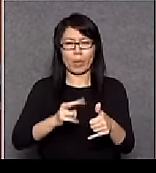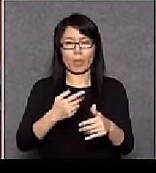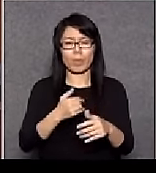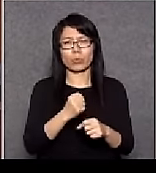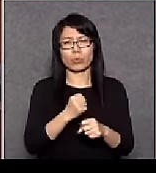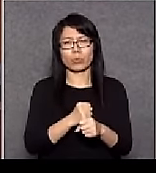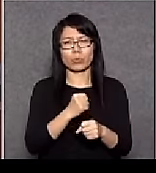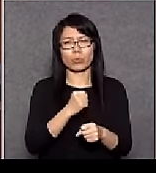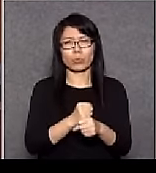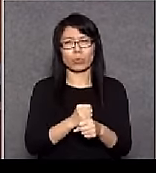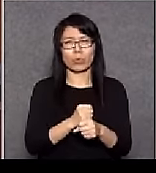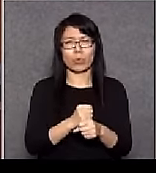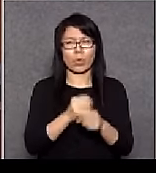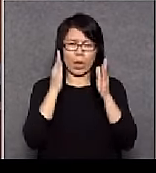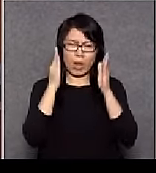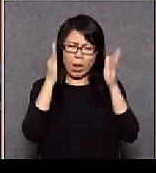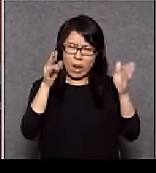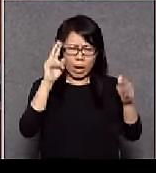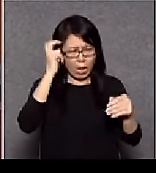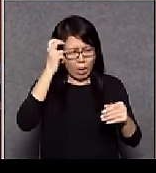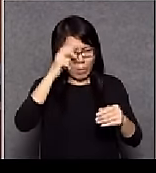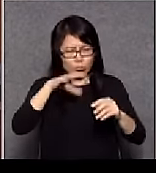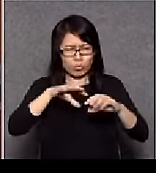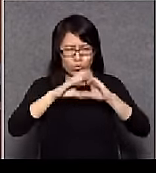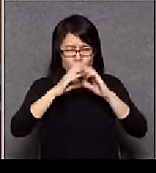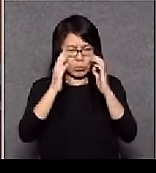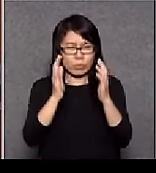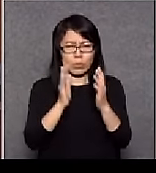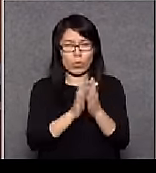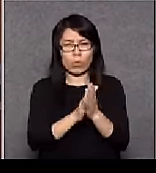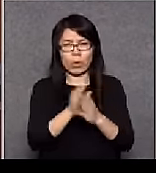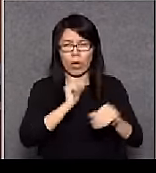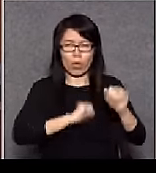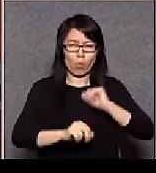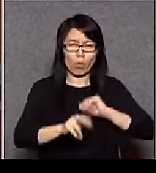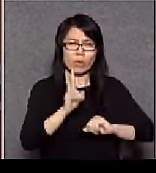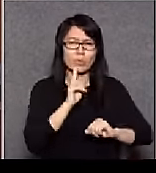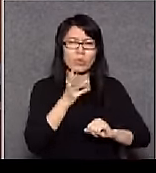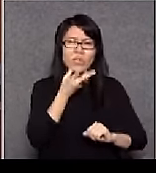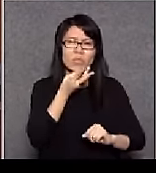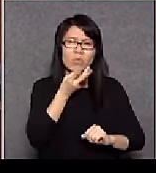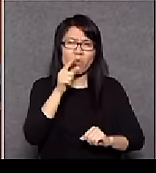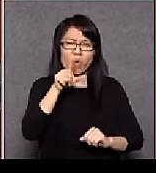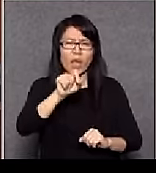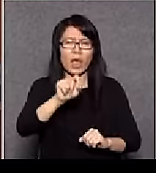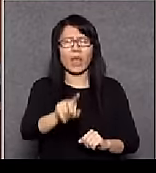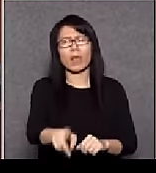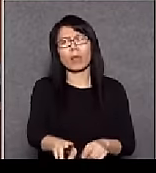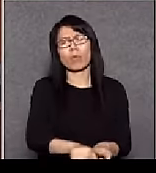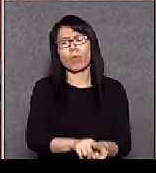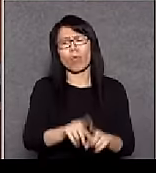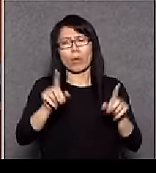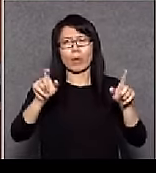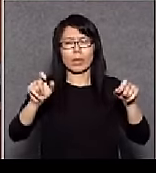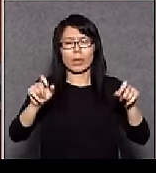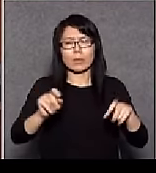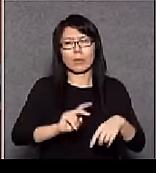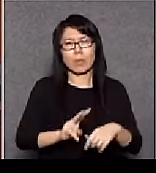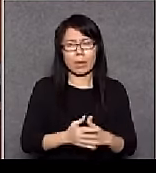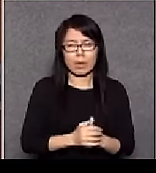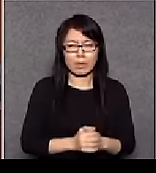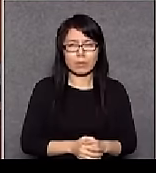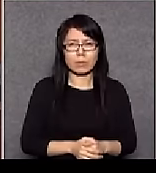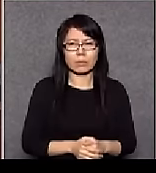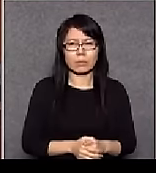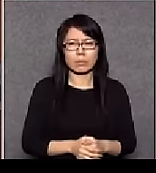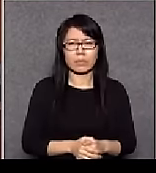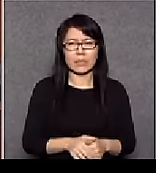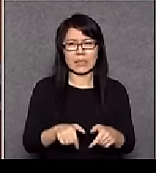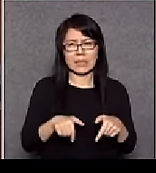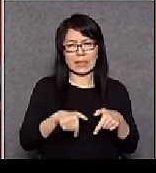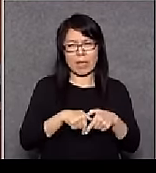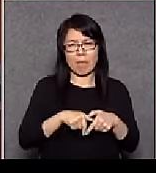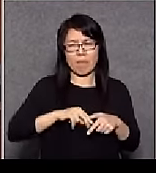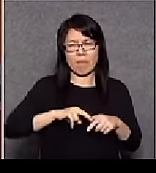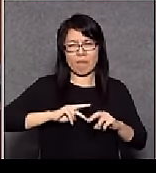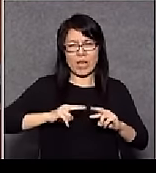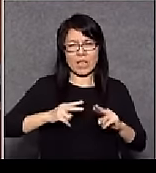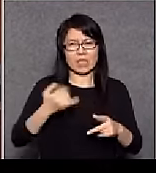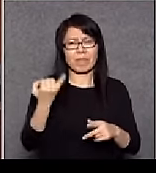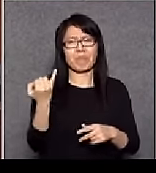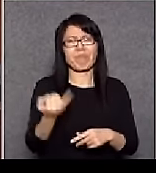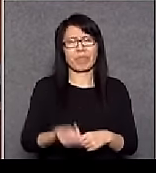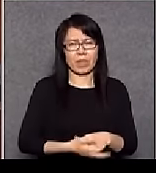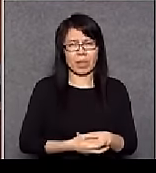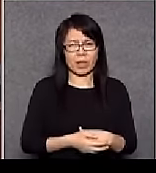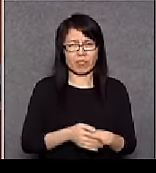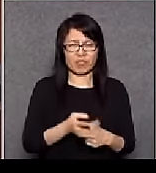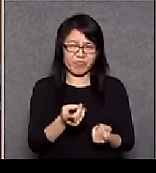不從大國去判決呢這個行為就是小學雞小學雞的什麼意思呢就說你心肯不成熟喜歡